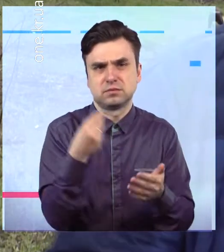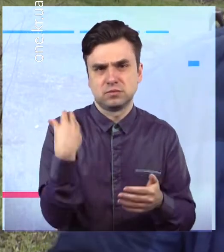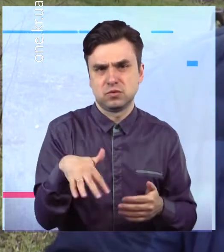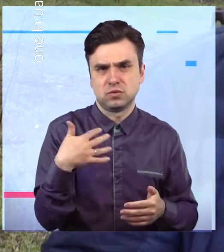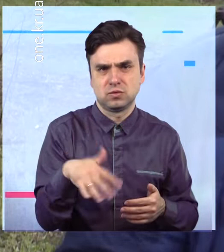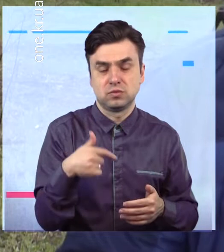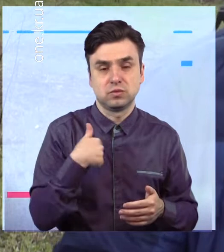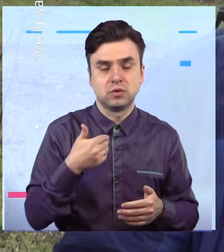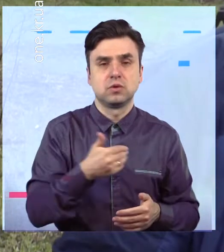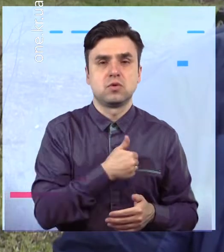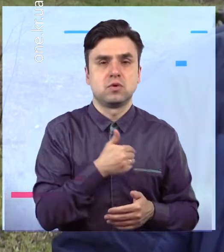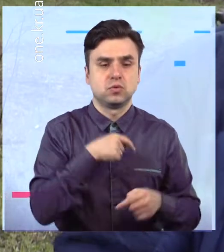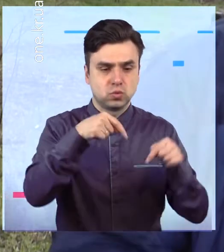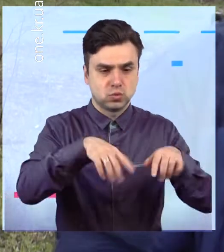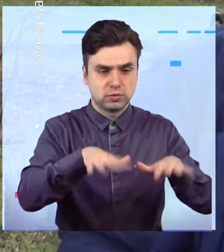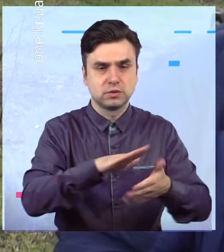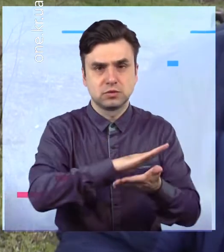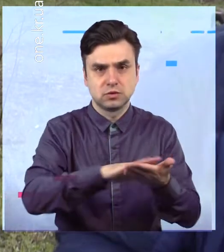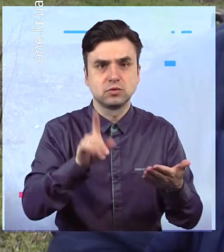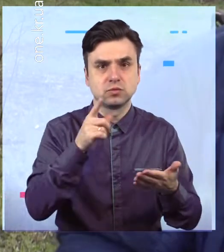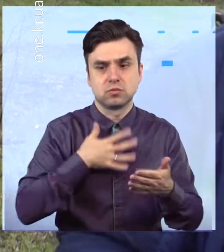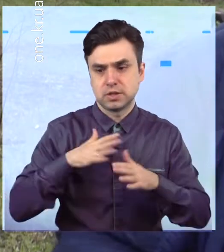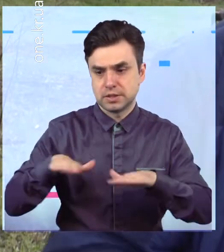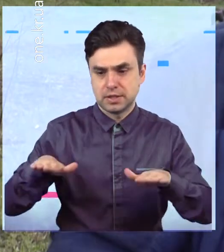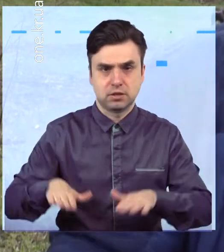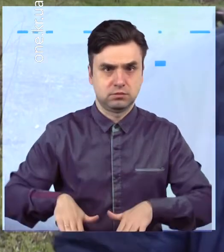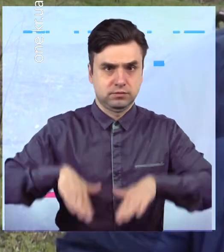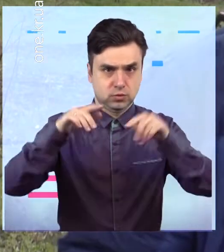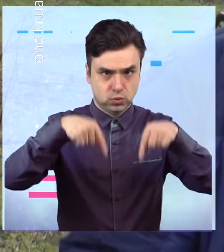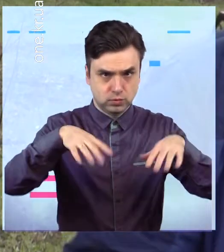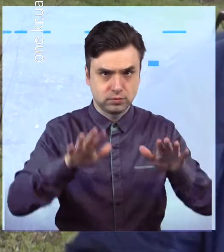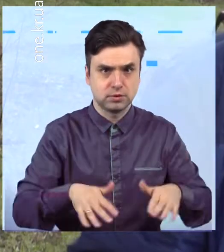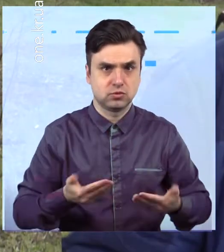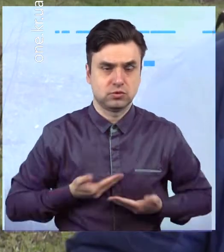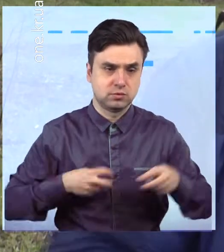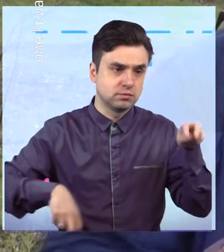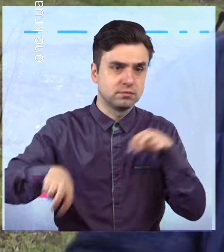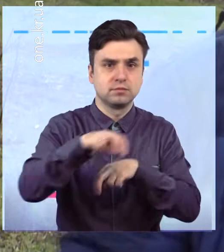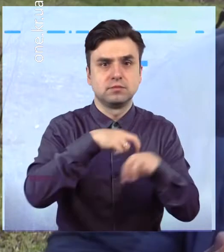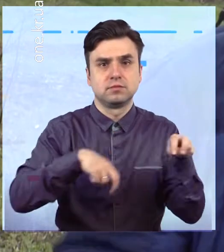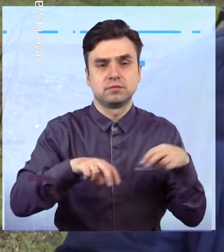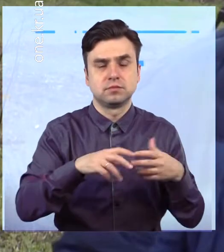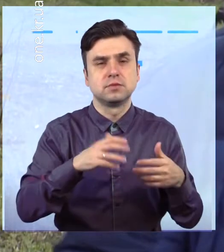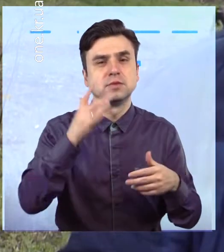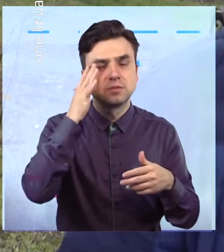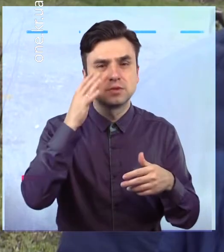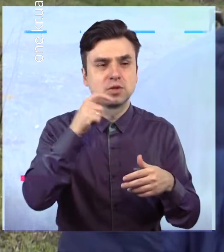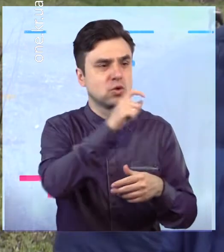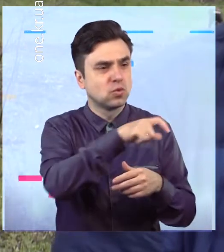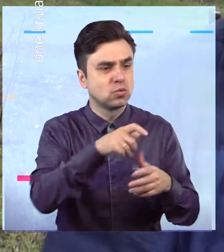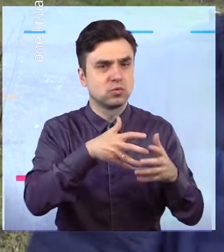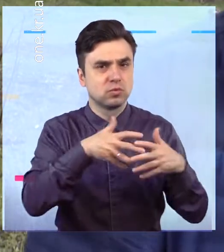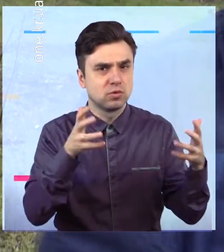тому ми хочемо, щоб тут було чисто, тому що тут зростають наші діти. І було б добре, якби більше, ще більше людей,